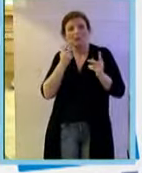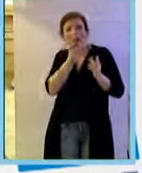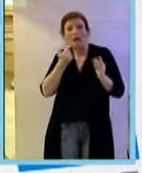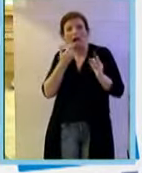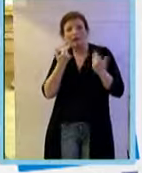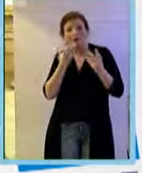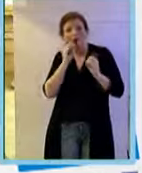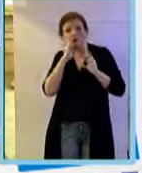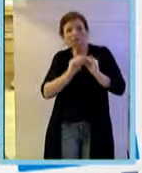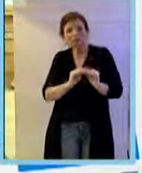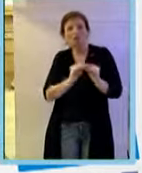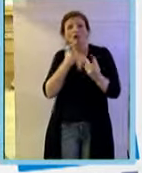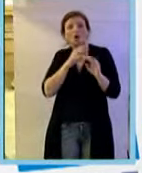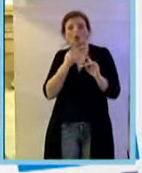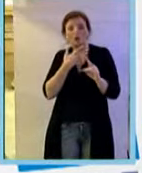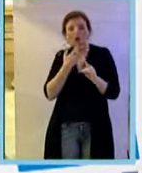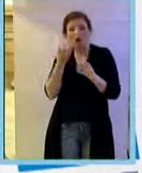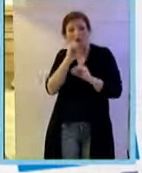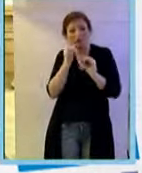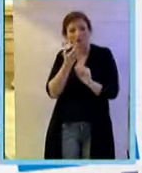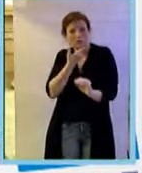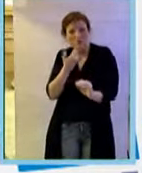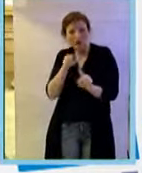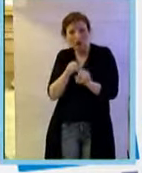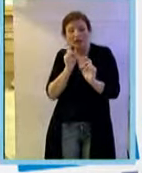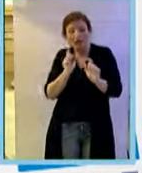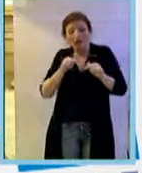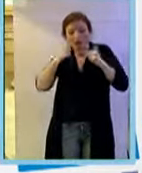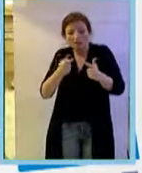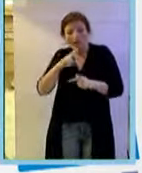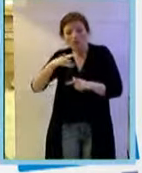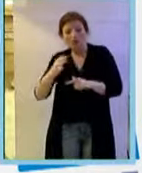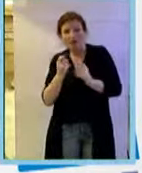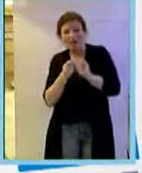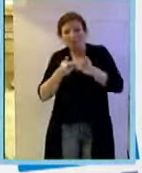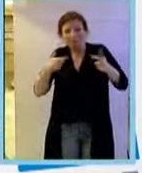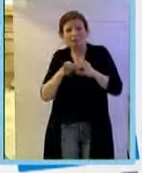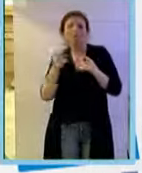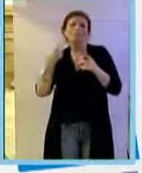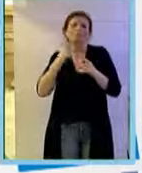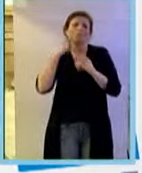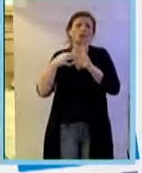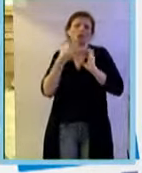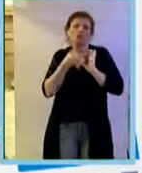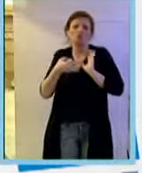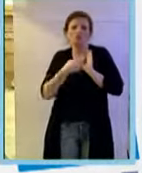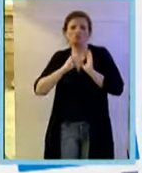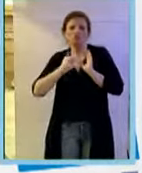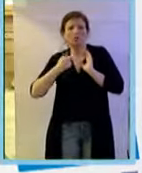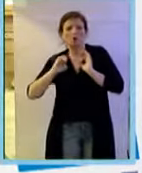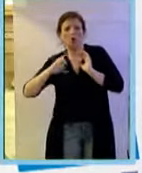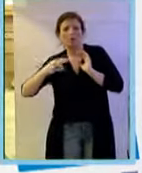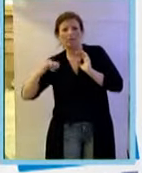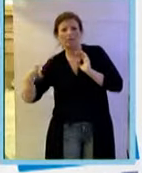Poco ossigeno induce un forte VEGF e questo vale anche per una serie di citochine. È basata su tutti questi